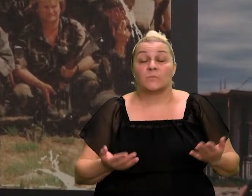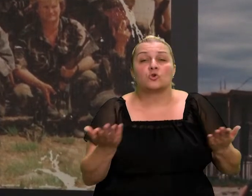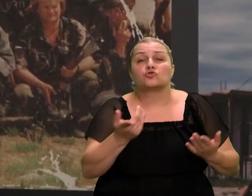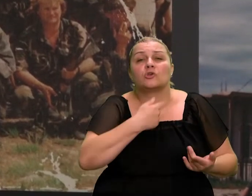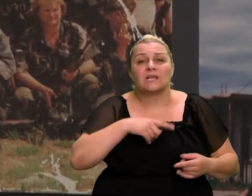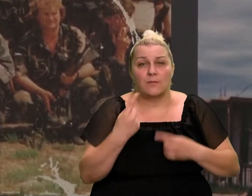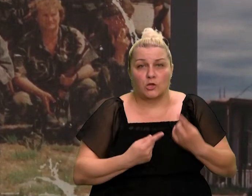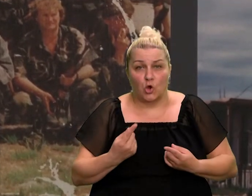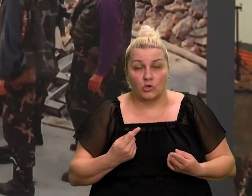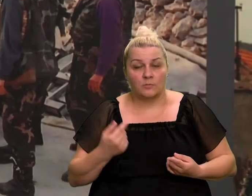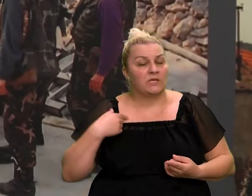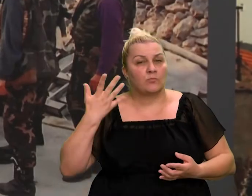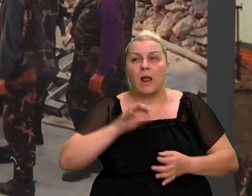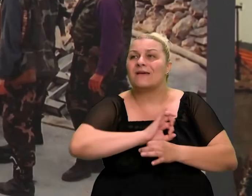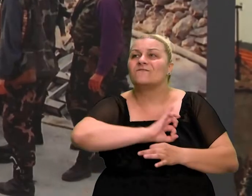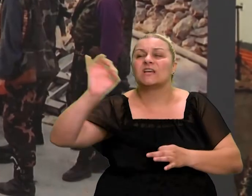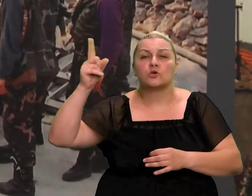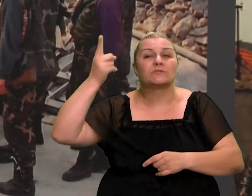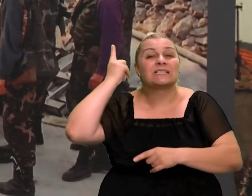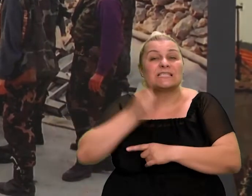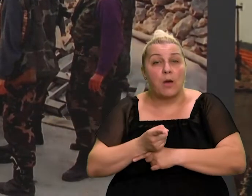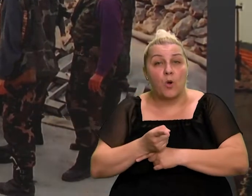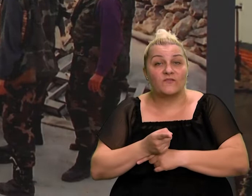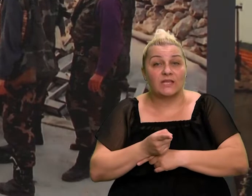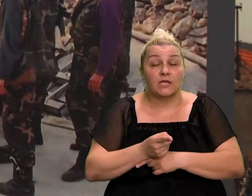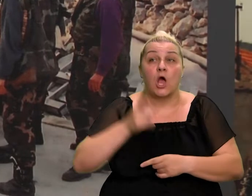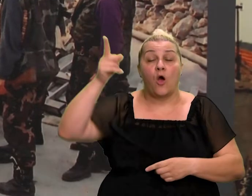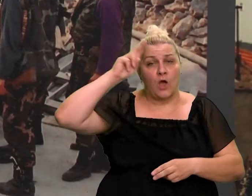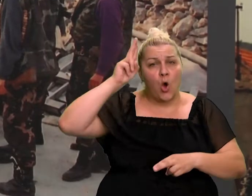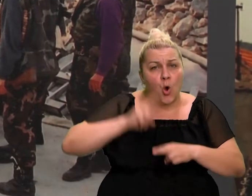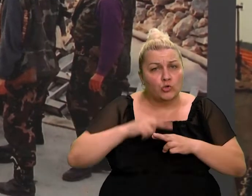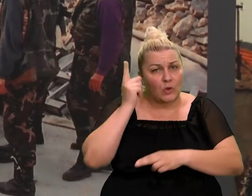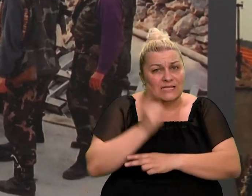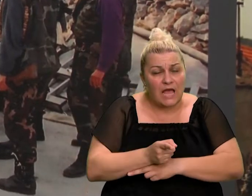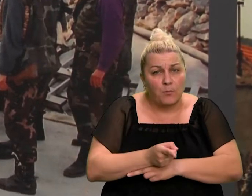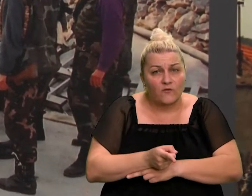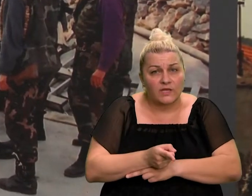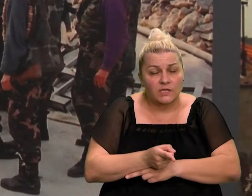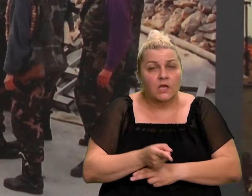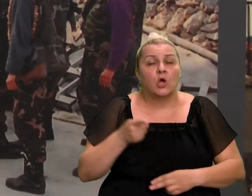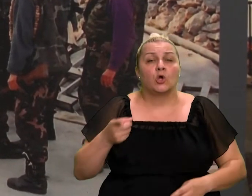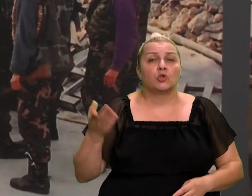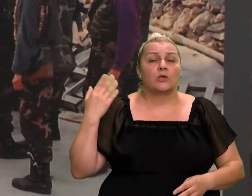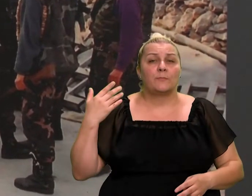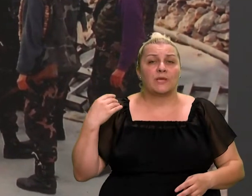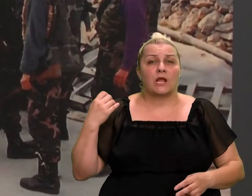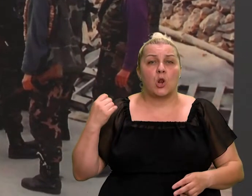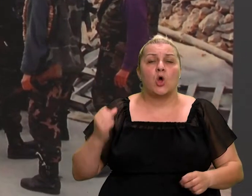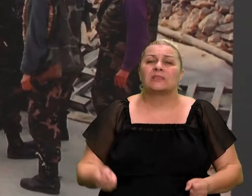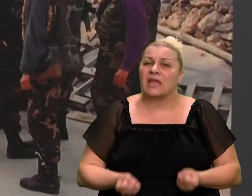imali vrhunske zapovjednike i te odluke zapovjednika su bile